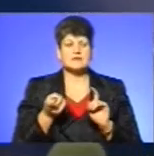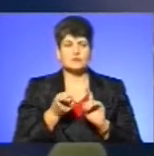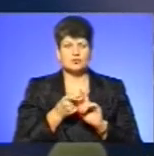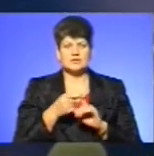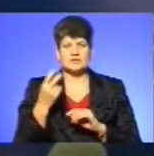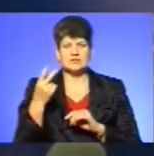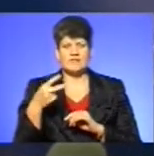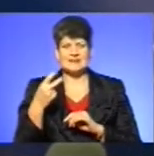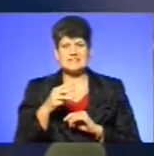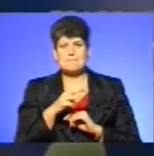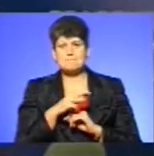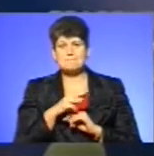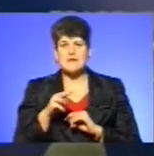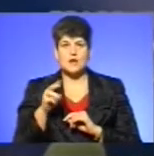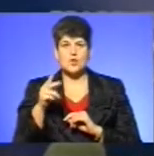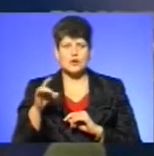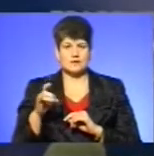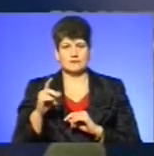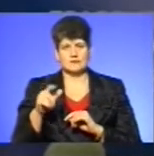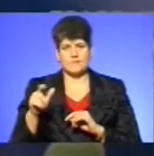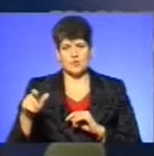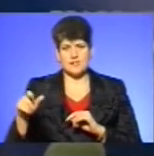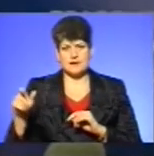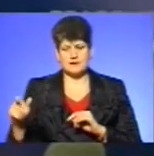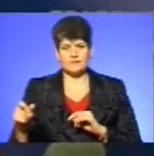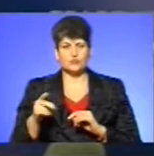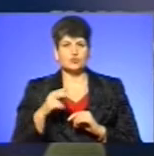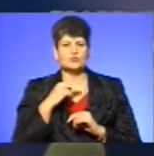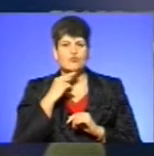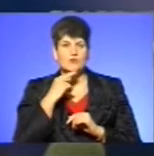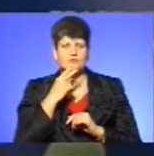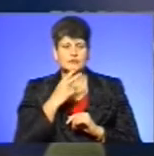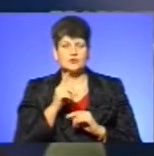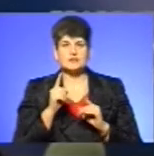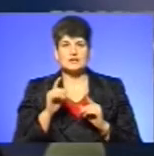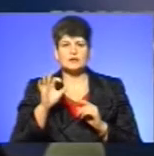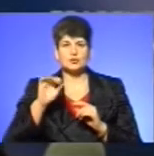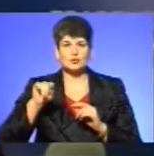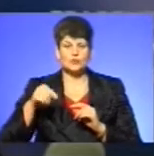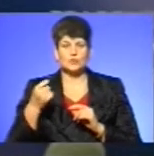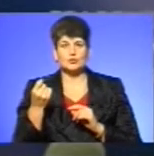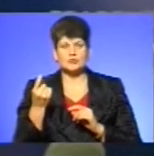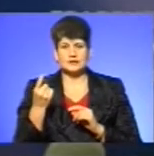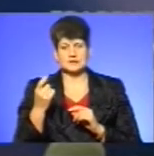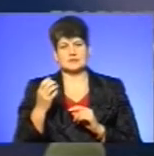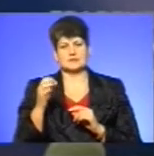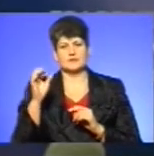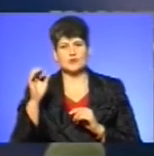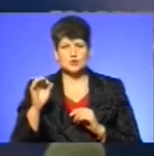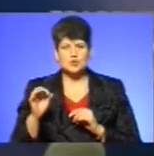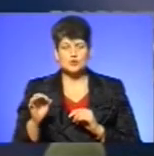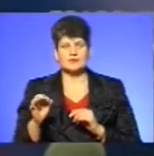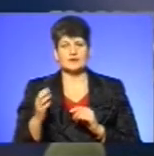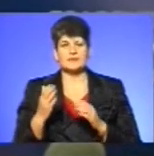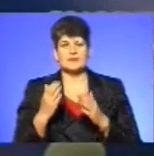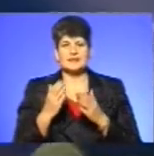20 мільйонів абонентів. І тут зверніть увагу, що тільки 0,11% абонентів,